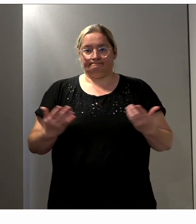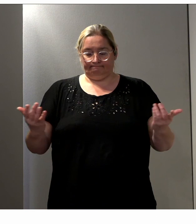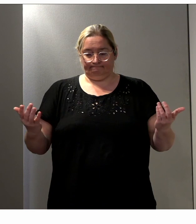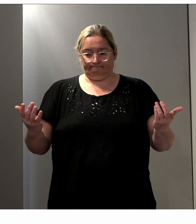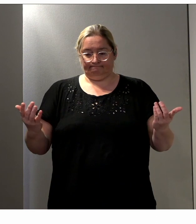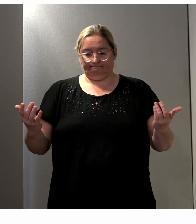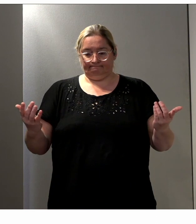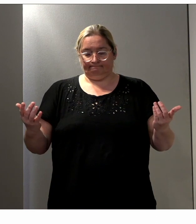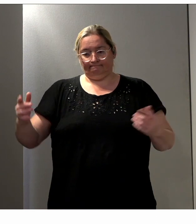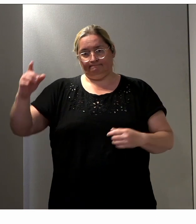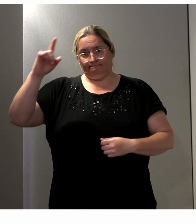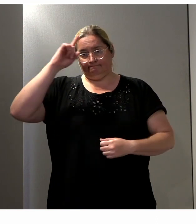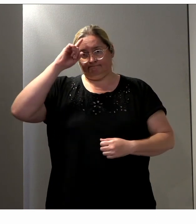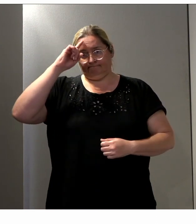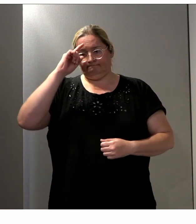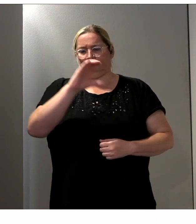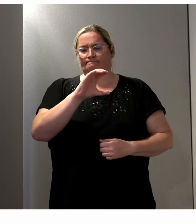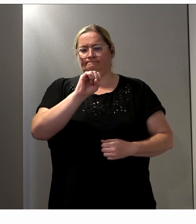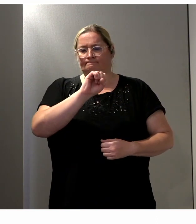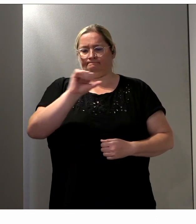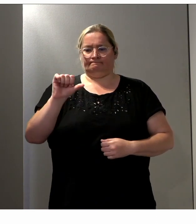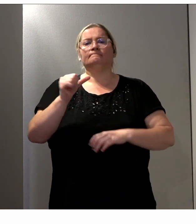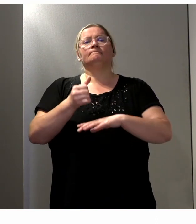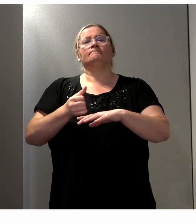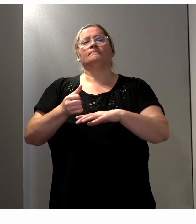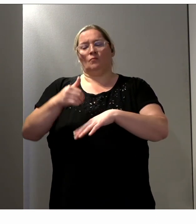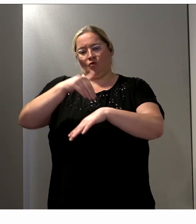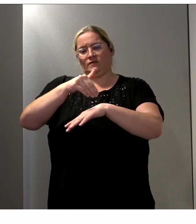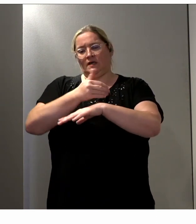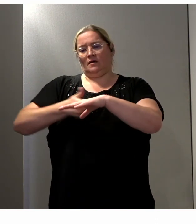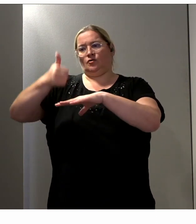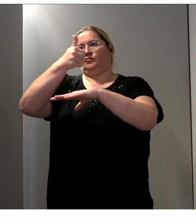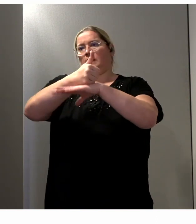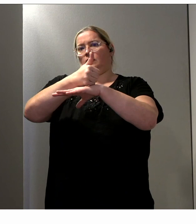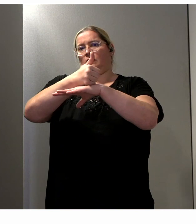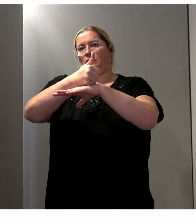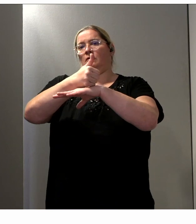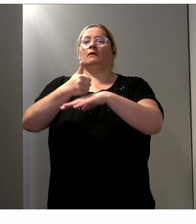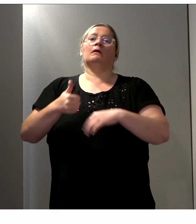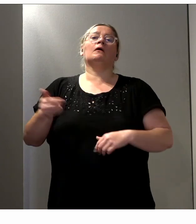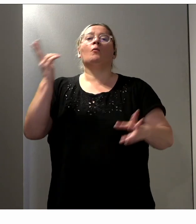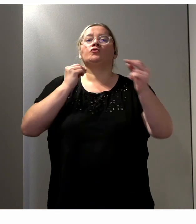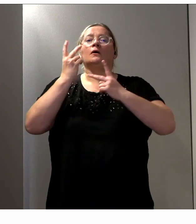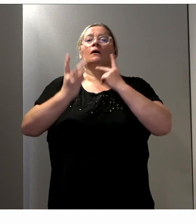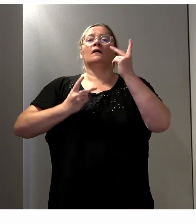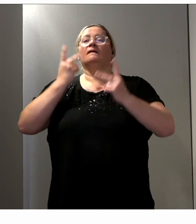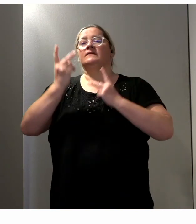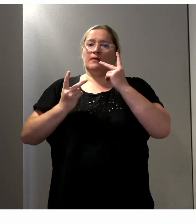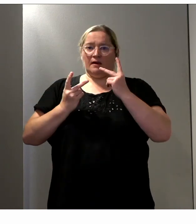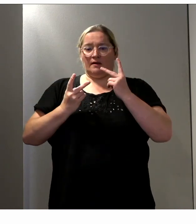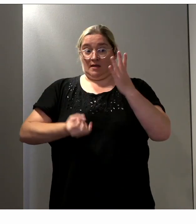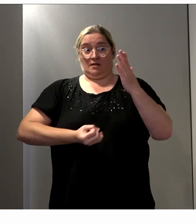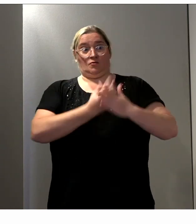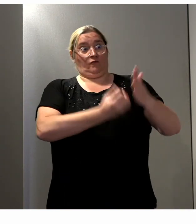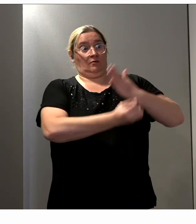acteurs que le Conseil supérieur de l'audiovisuel est amené à réguler, le champ, le périmètre,